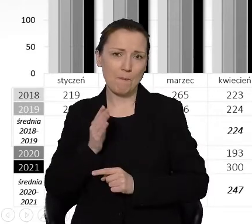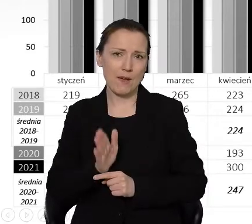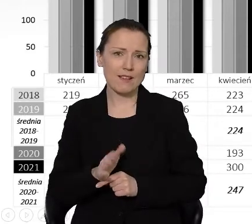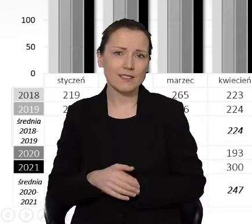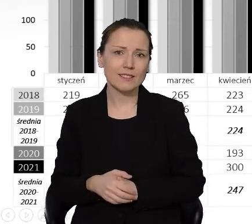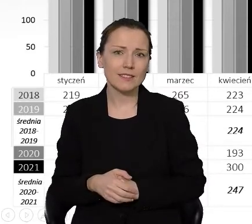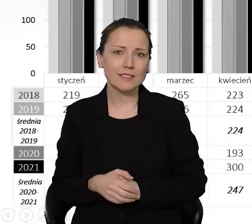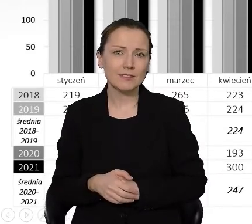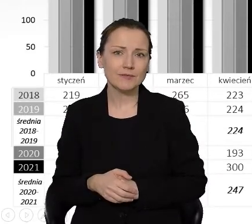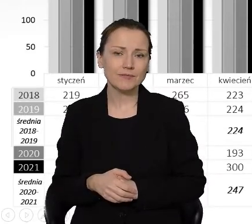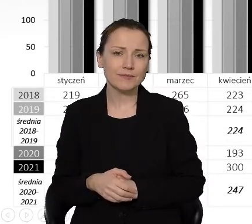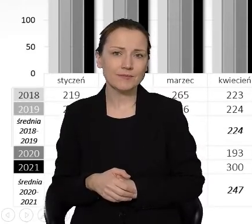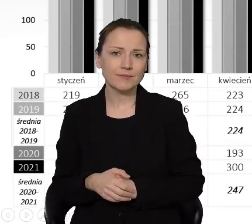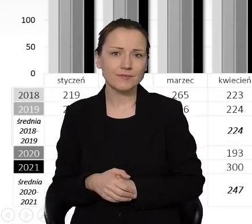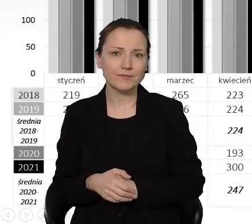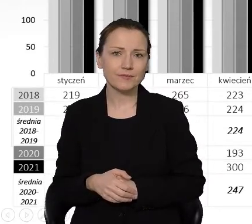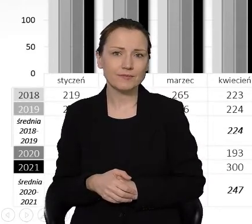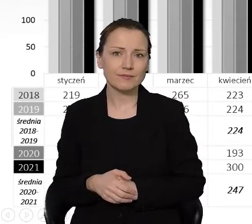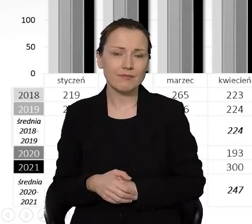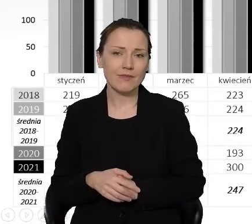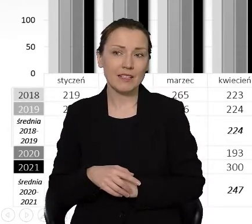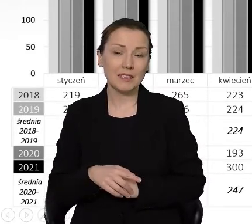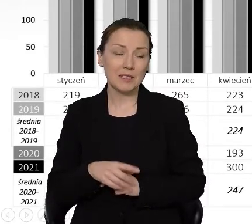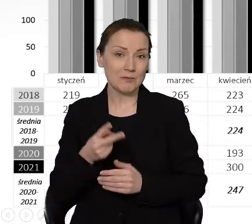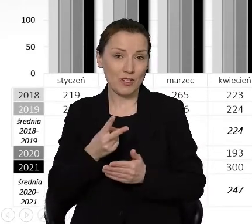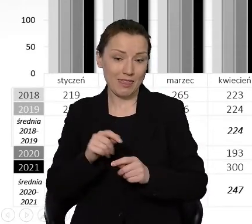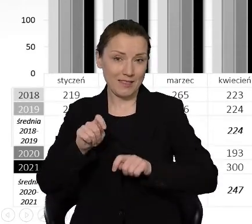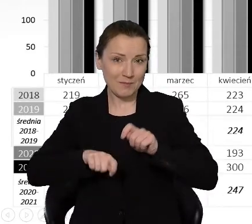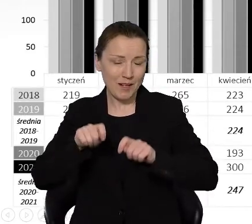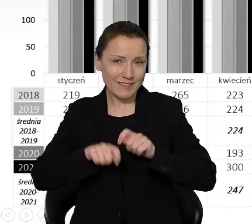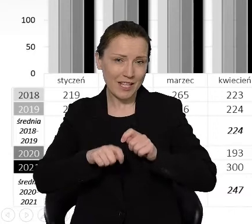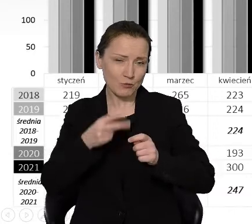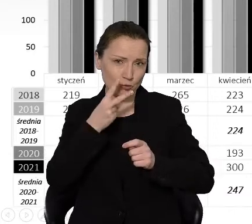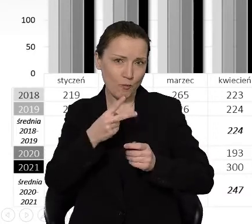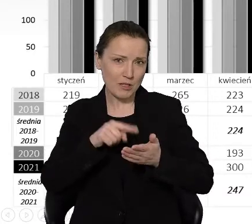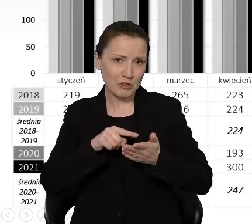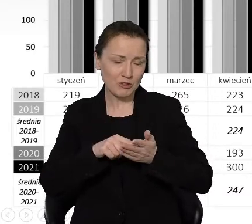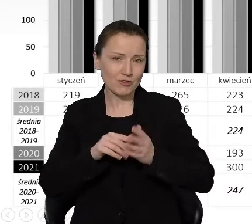być może odczytujecie Państwo w tej chwili te dane.